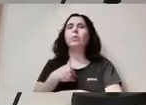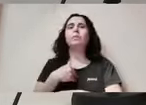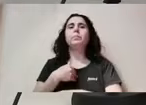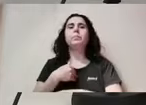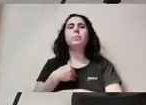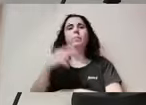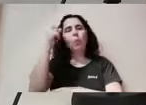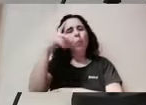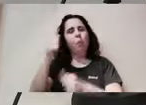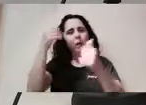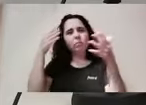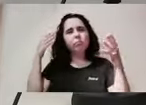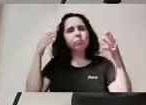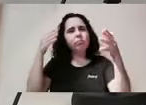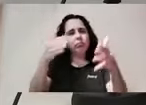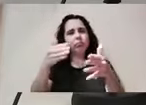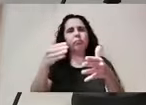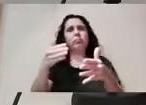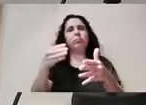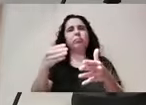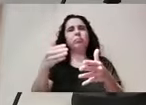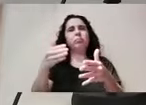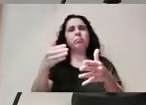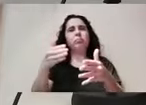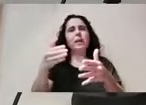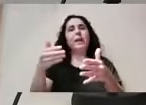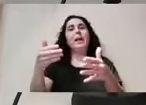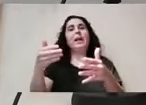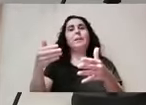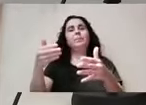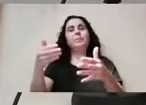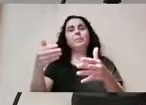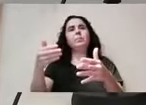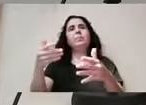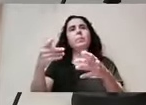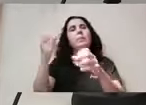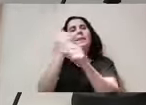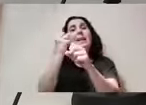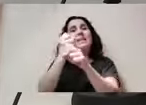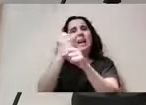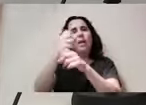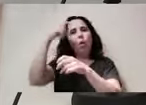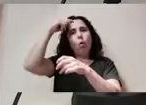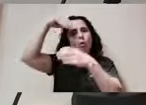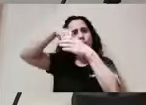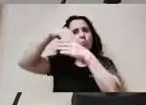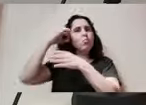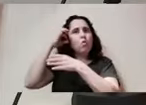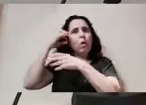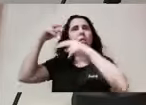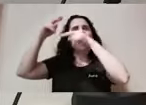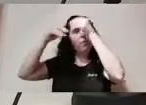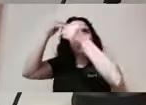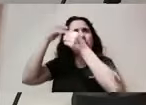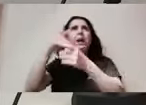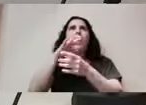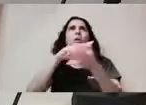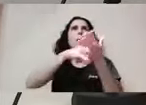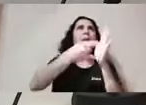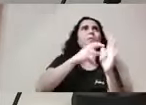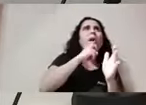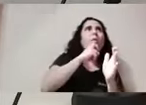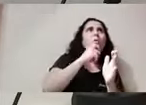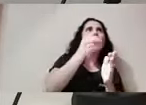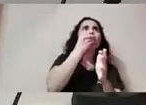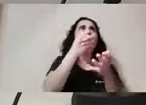incidir en que l'eixa càrrega mental que suposa la